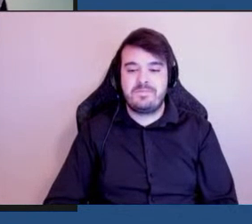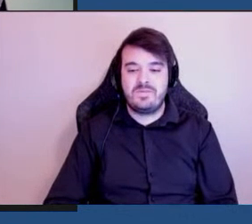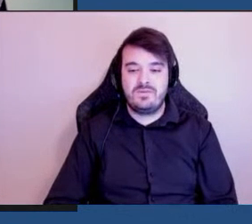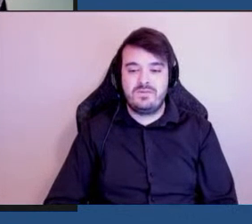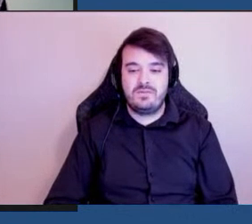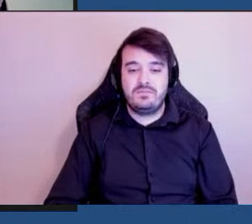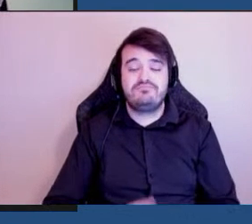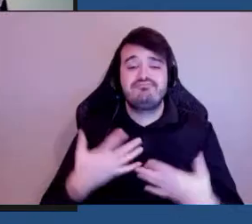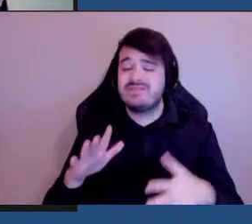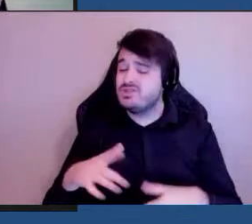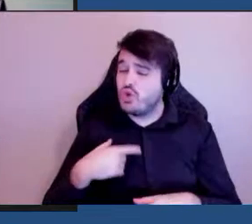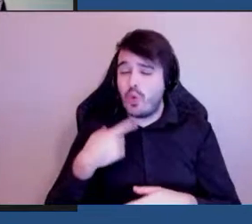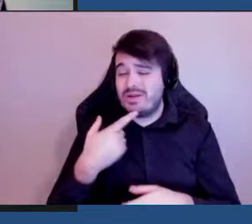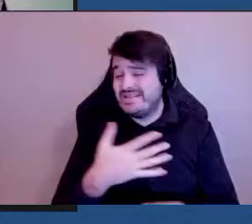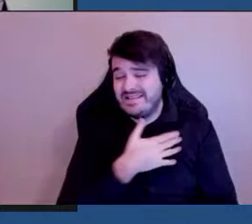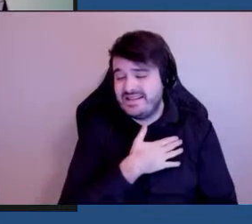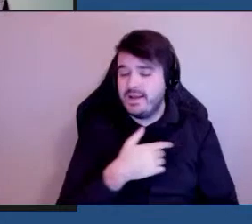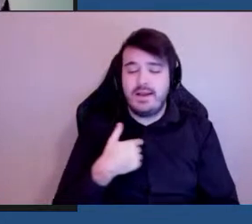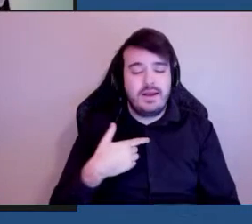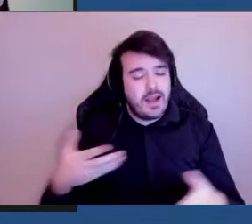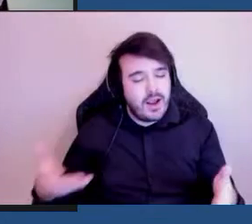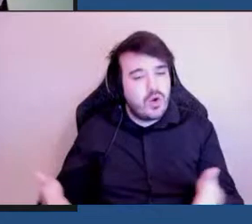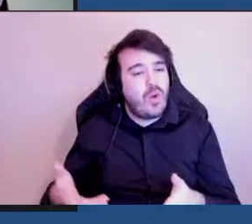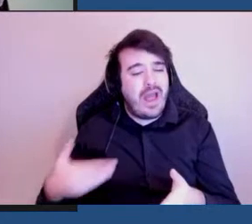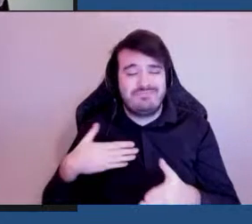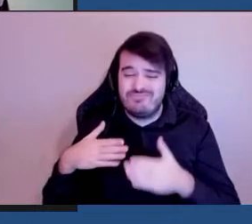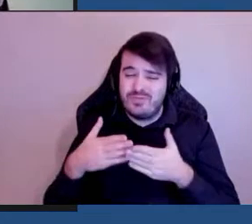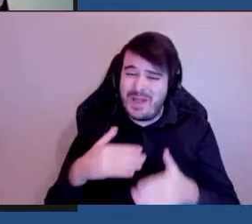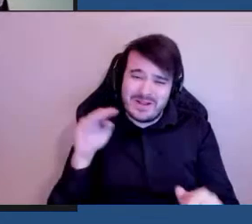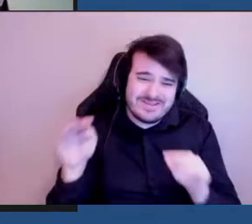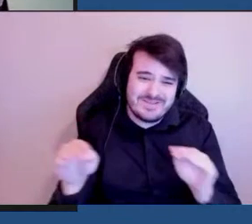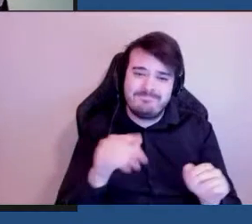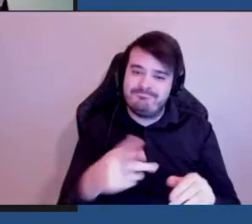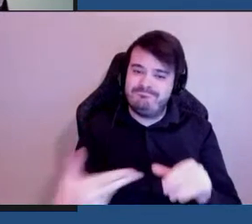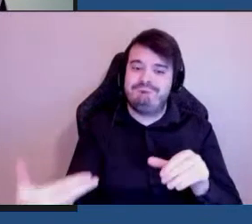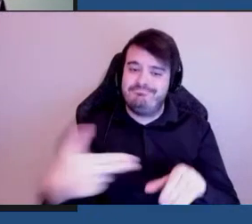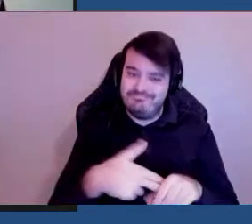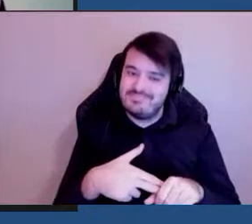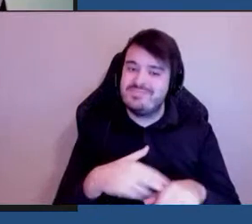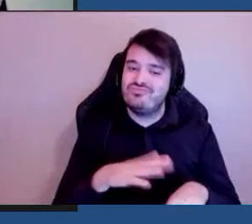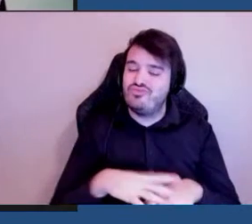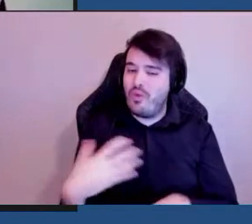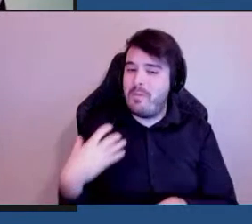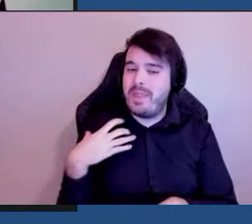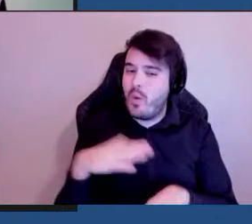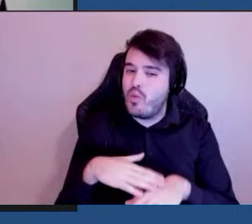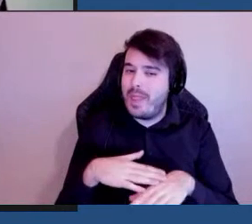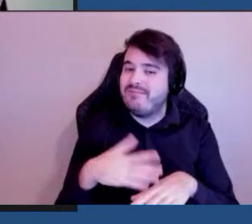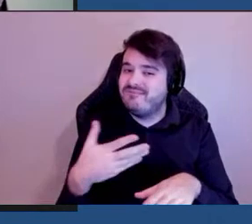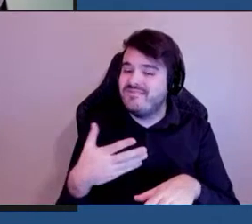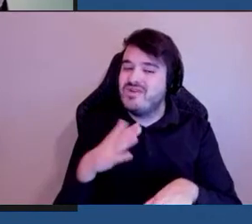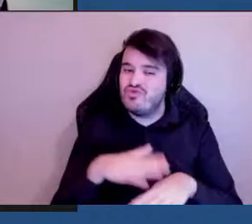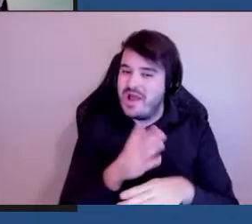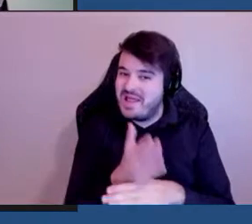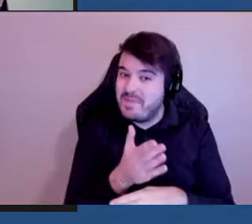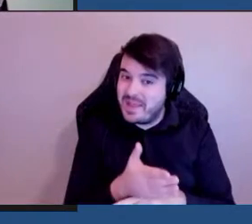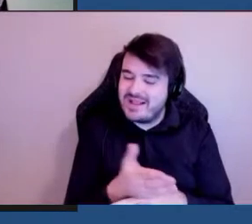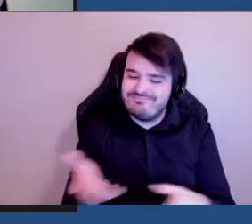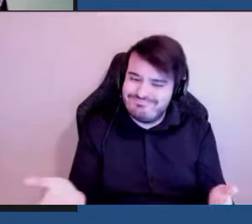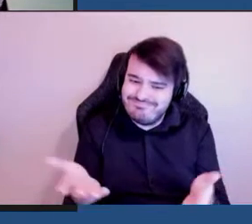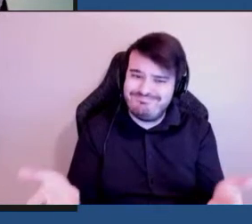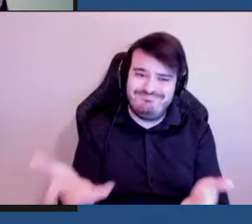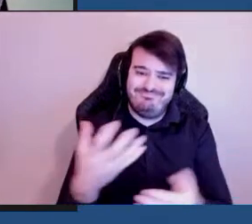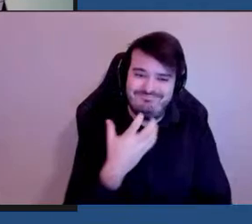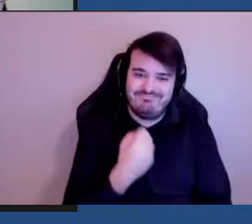on vous demande on vous encourage à participer au comité consultatif sur l'accessibilité